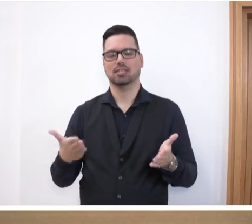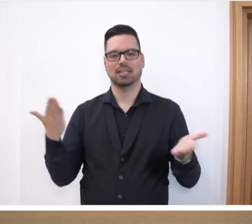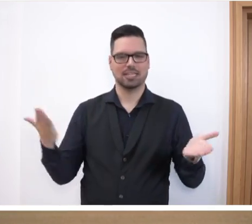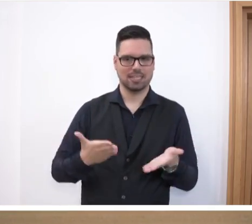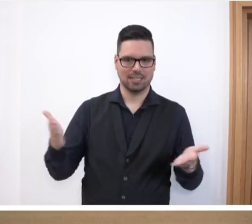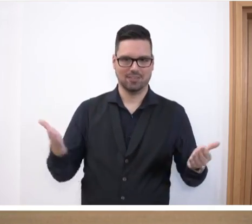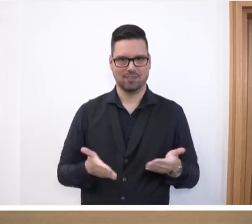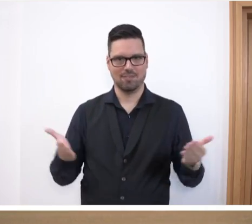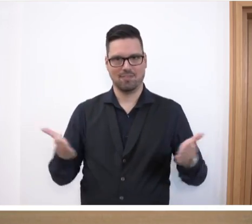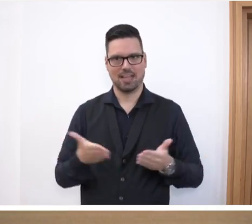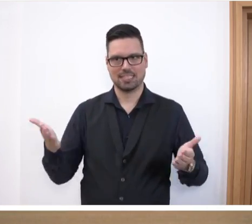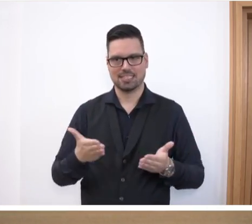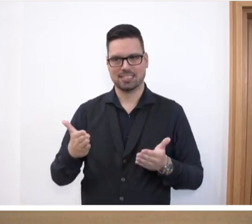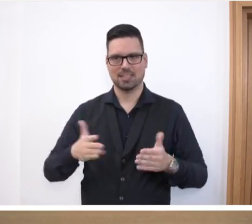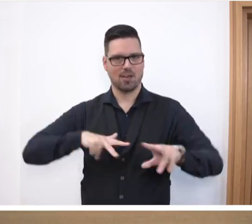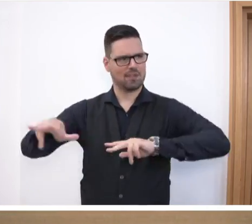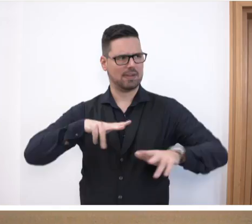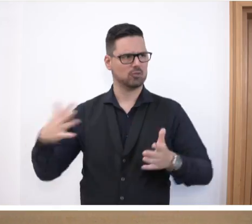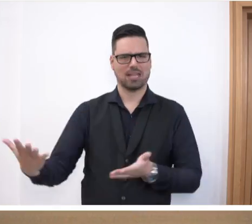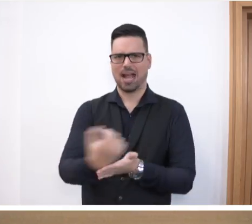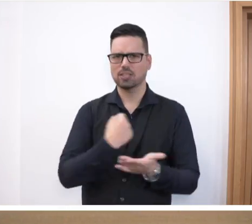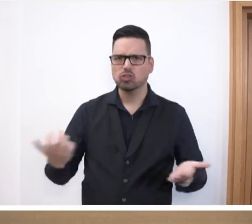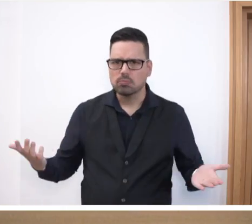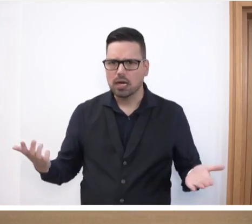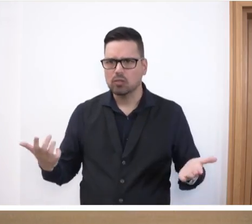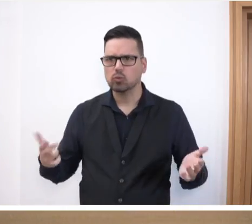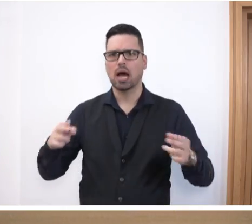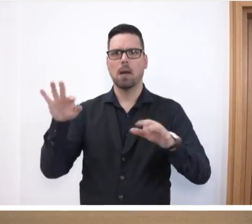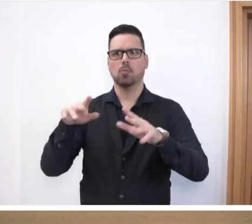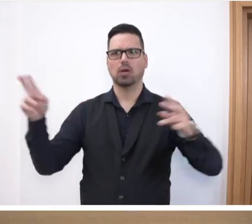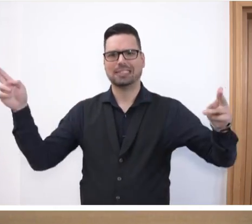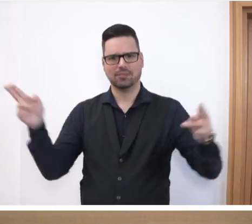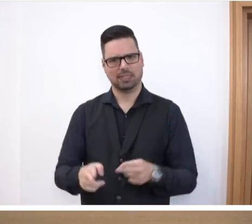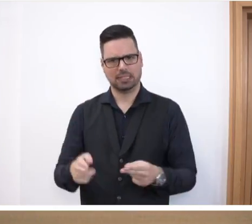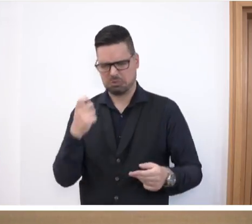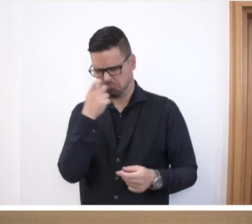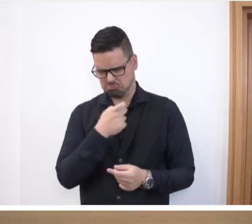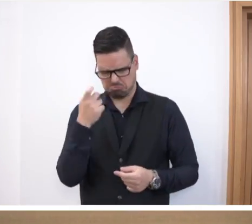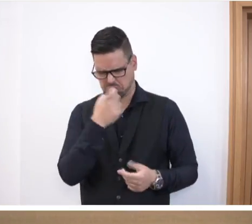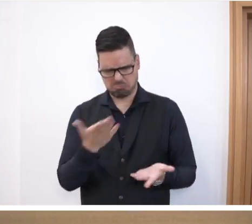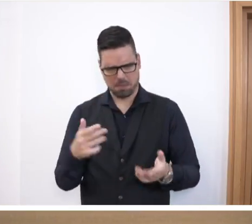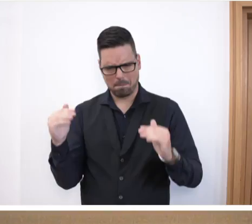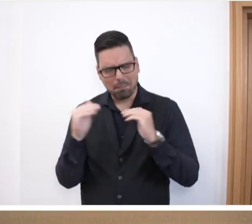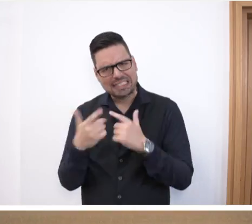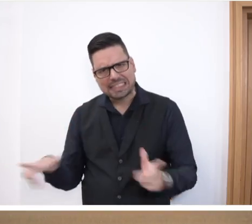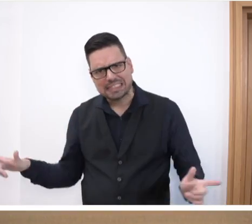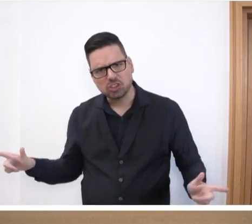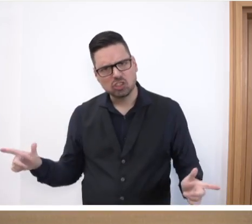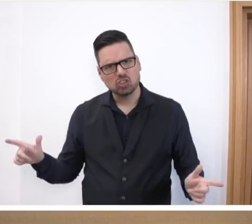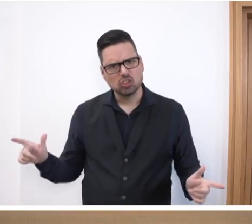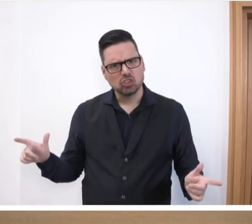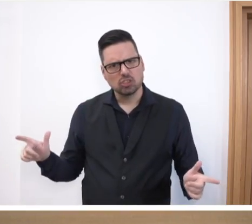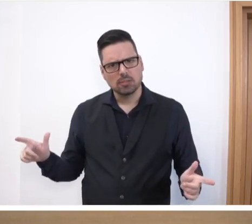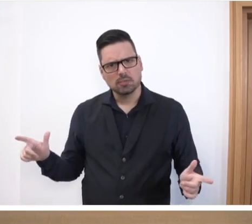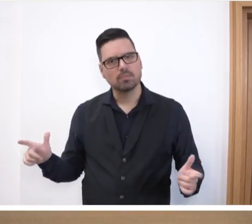verwaltungsmäßig eingespart werden soll oder entbürokratisiert werden soll. Also das passt nicht so ganz zusammen